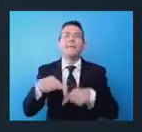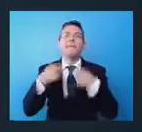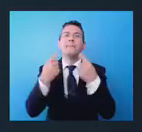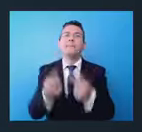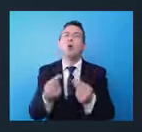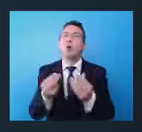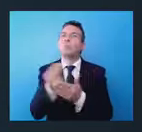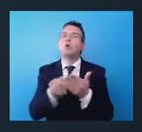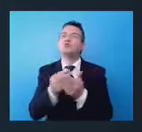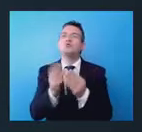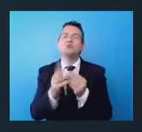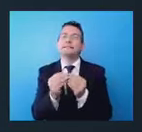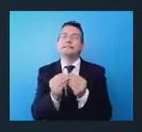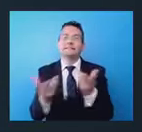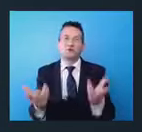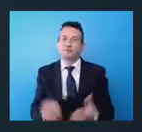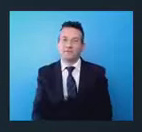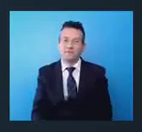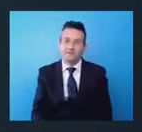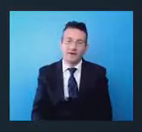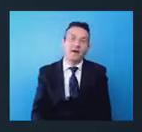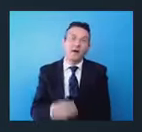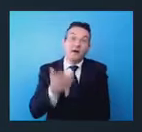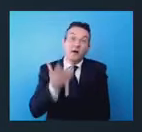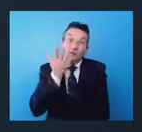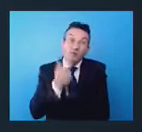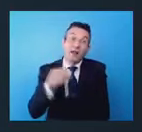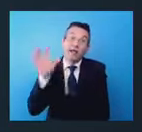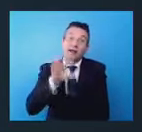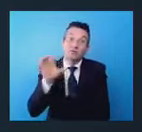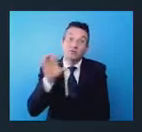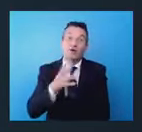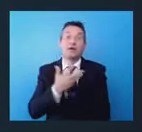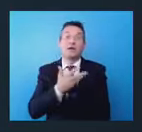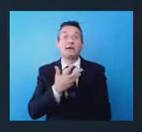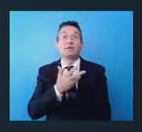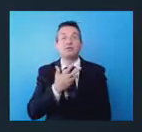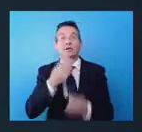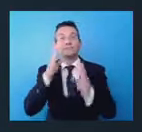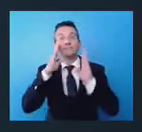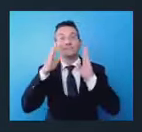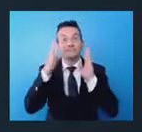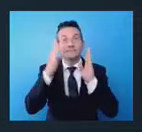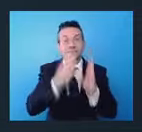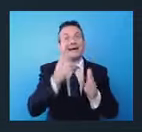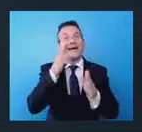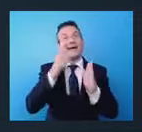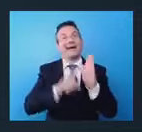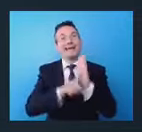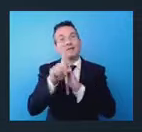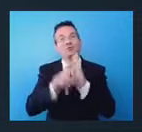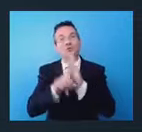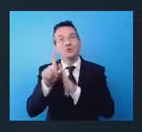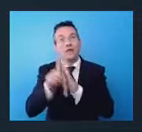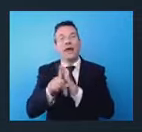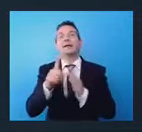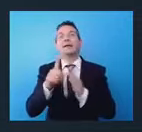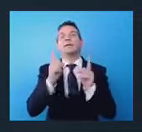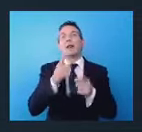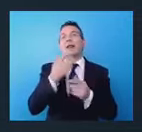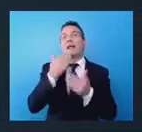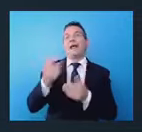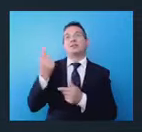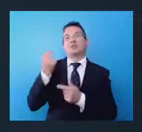Regione che poi si interessasse fortemente di quelli che sono stati i risultati ottenuti con i suoi soldi e che